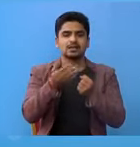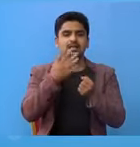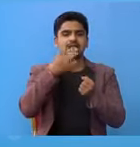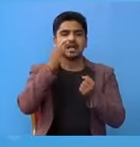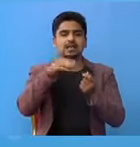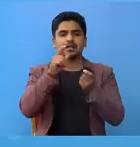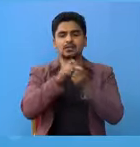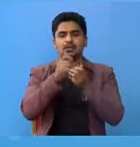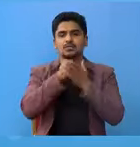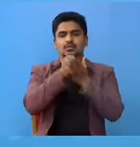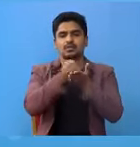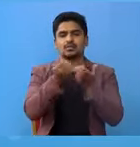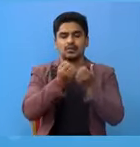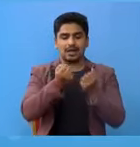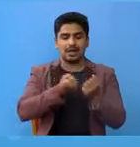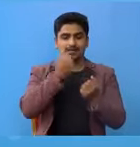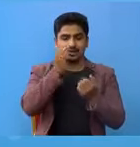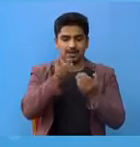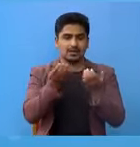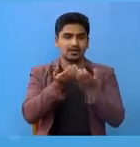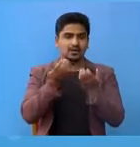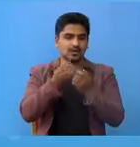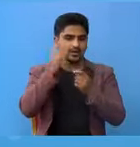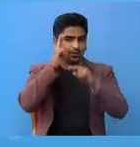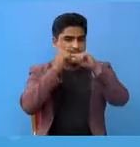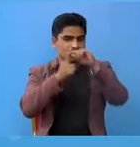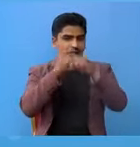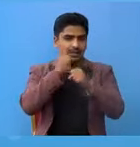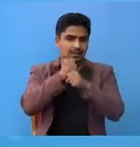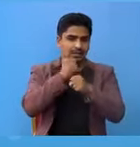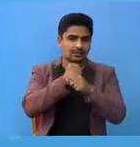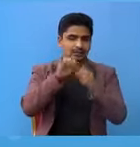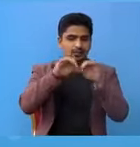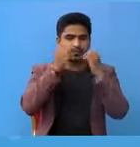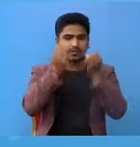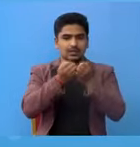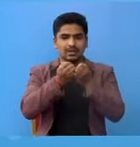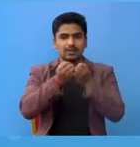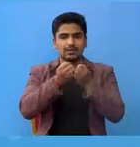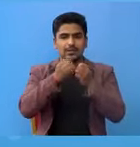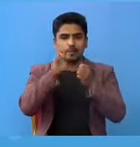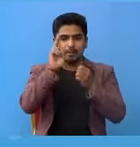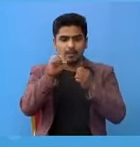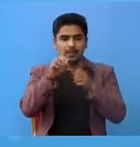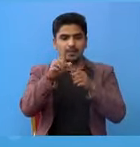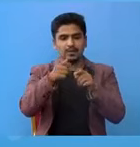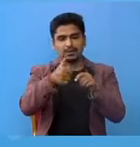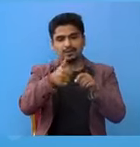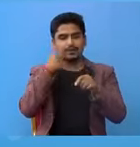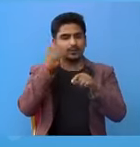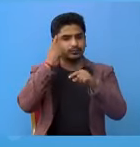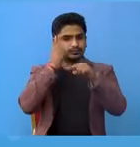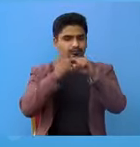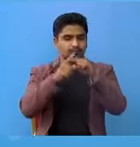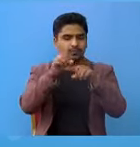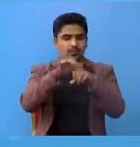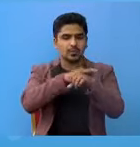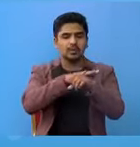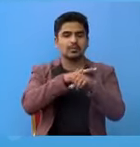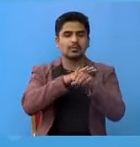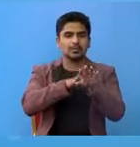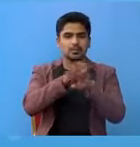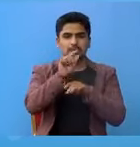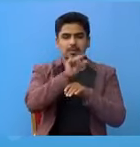बनाऊन मद्दद गरों आफुले गरे का सकारात्मक कामर को समुदाय मा पारे को सकारात्मक प्रभावरू